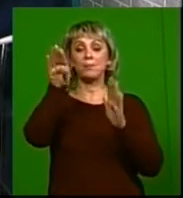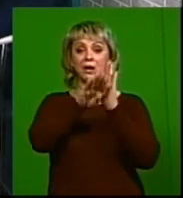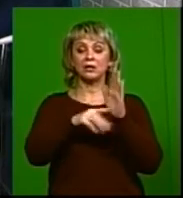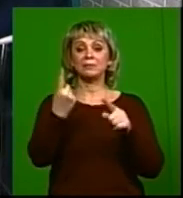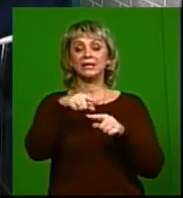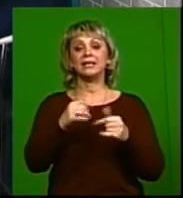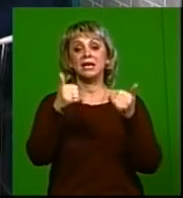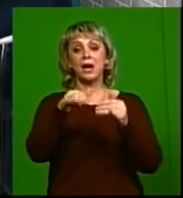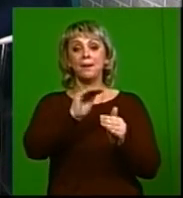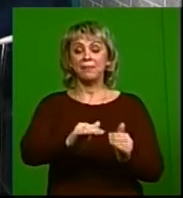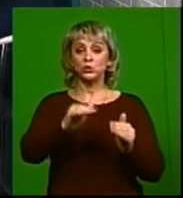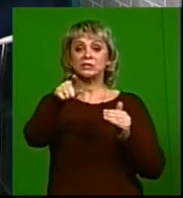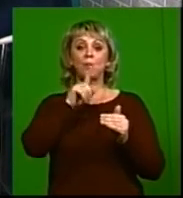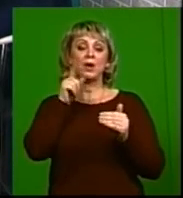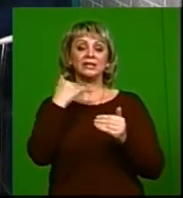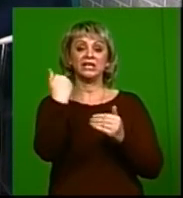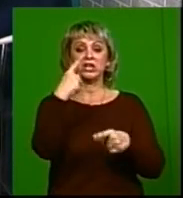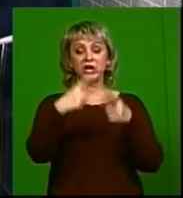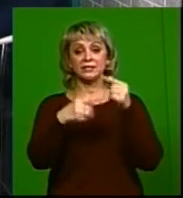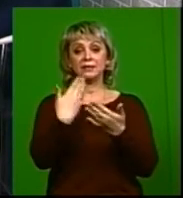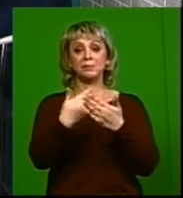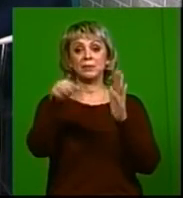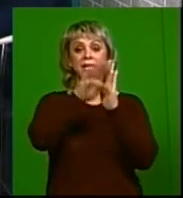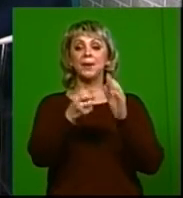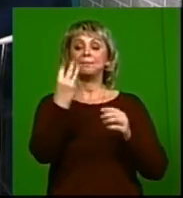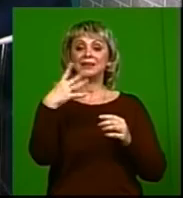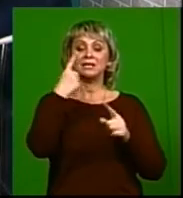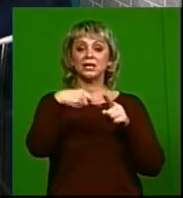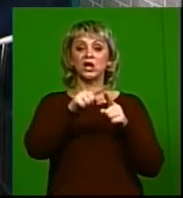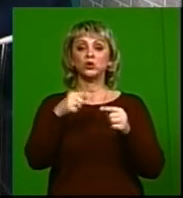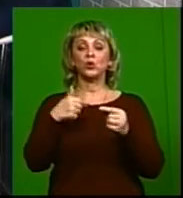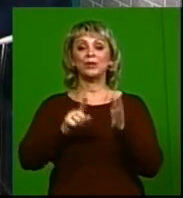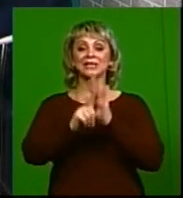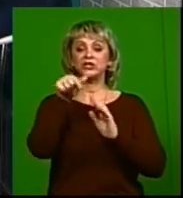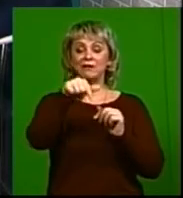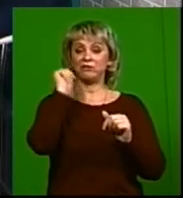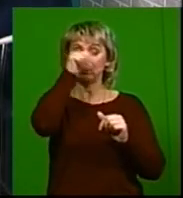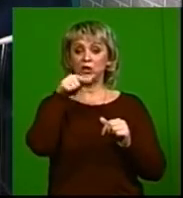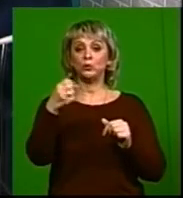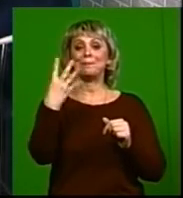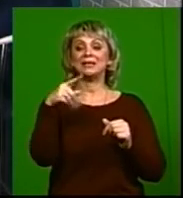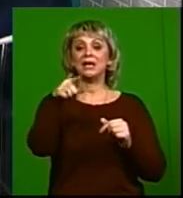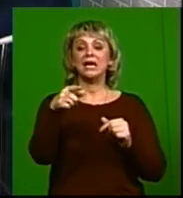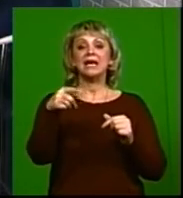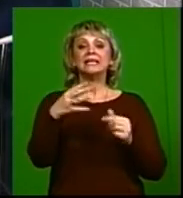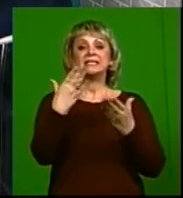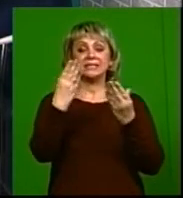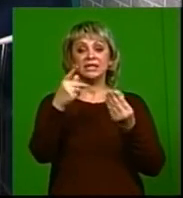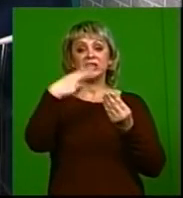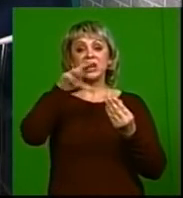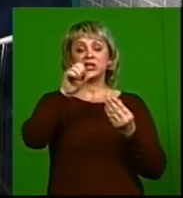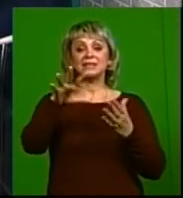подростков, для молодёжи и для их родителей. Например, программа 15, которую мы запускаем в этом году, это 15 тренинговых занятий,